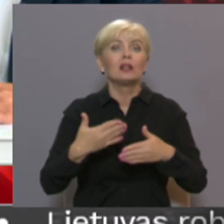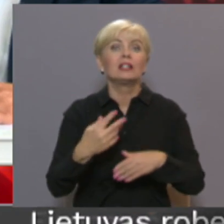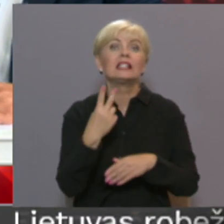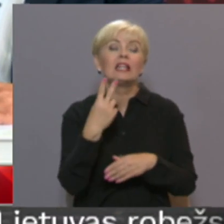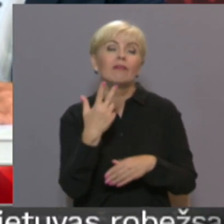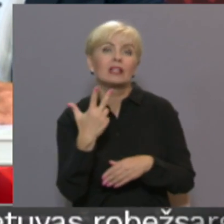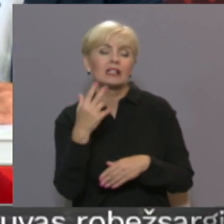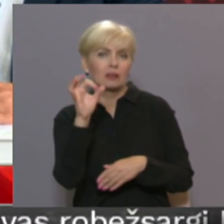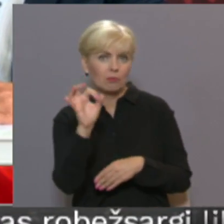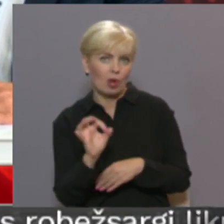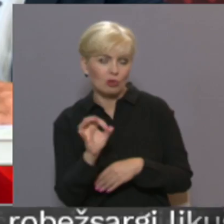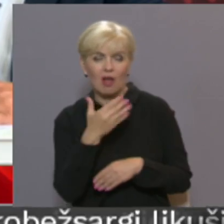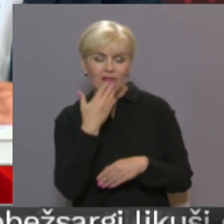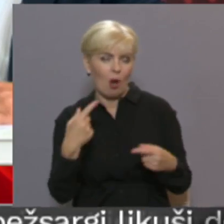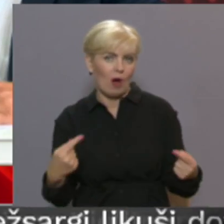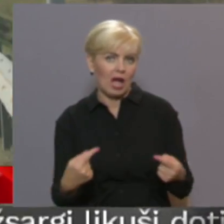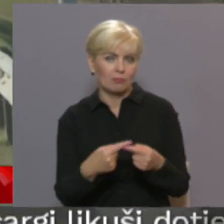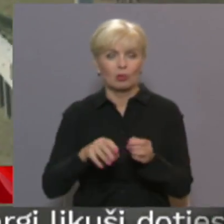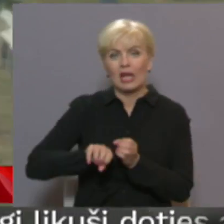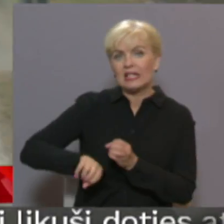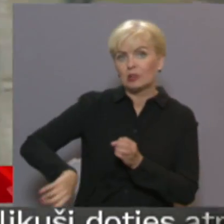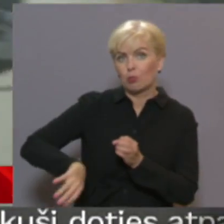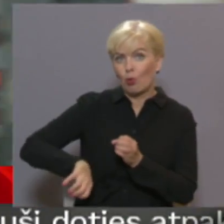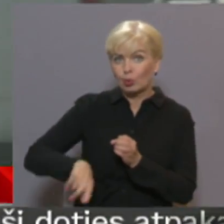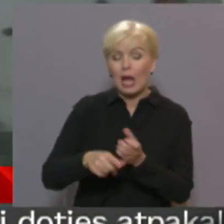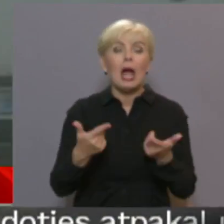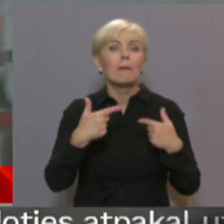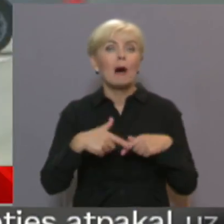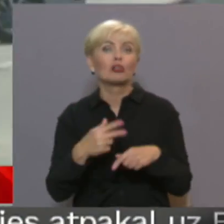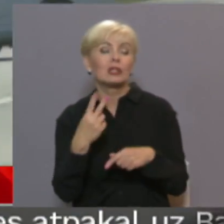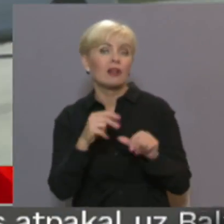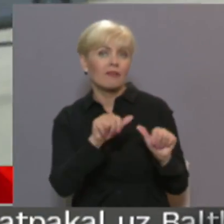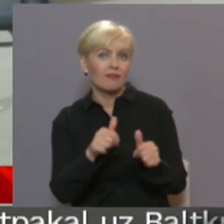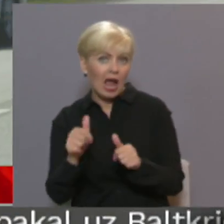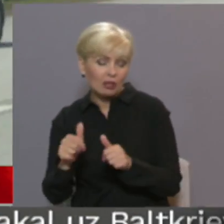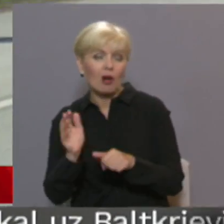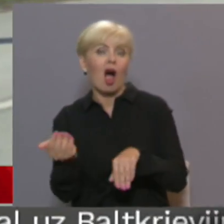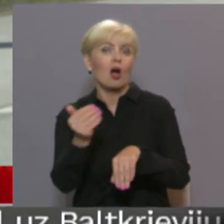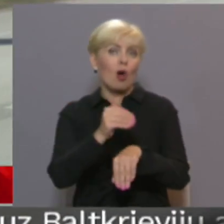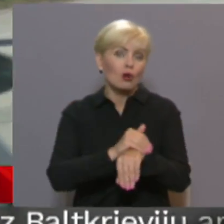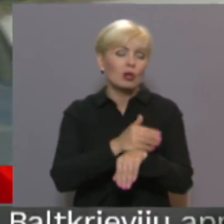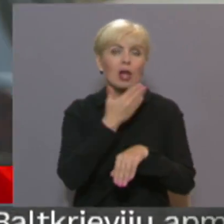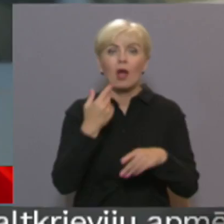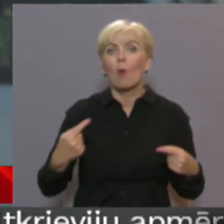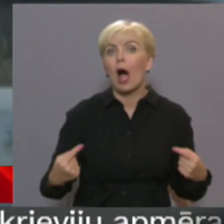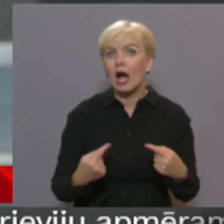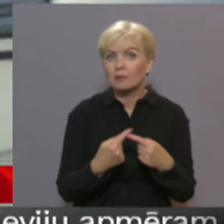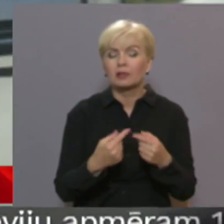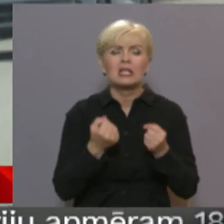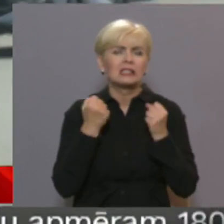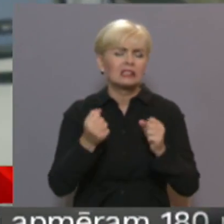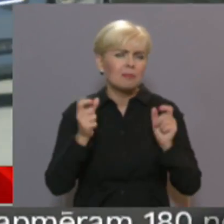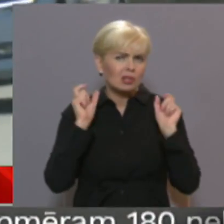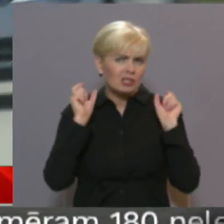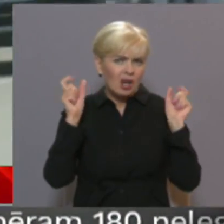2–3% neatbilst šo izpūtēju. Pašlaik ir divi veidi, kā tie konstatētas neatbilstīgas pārāk skaļas